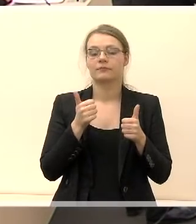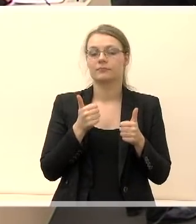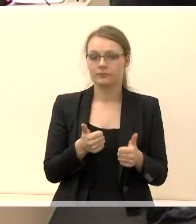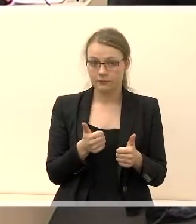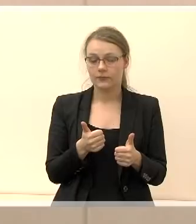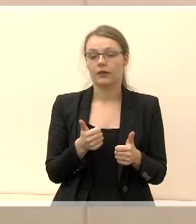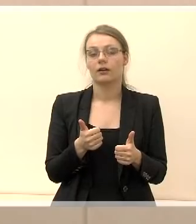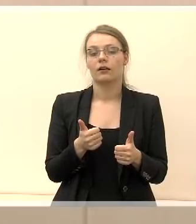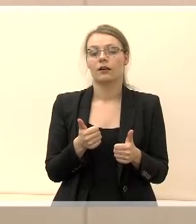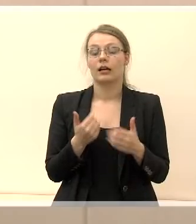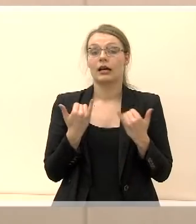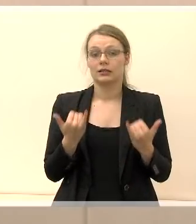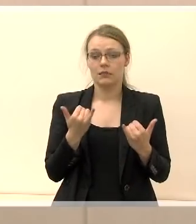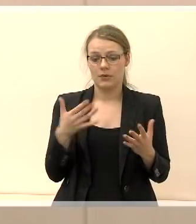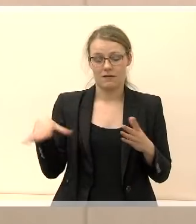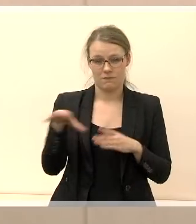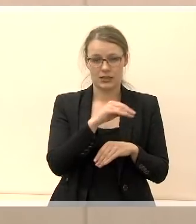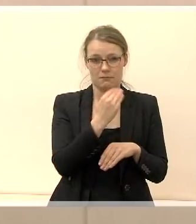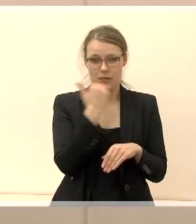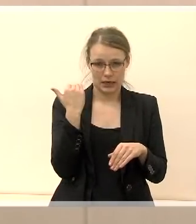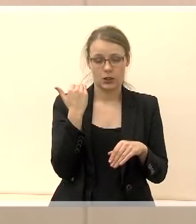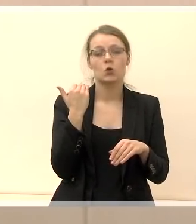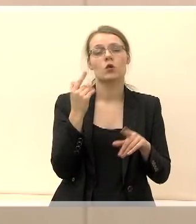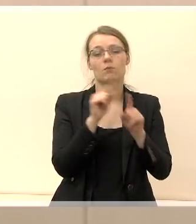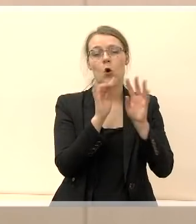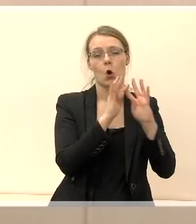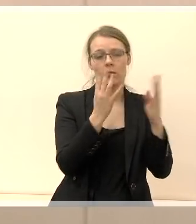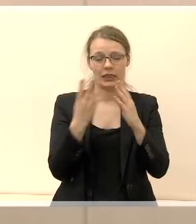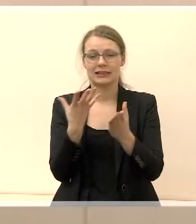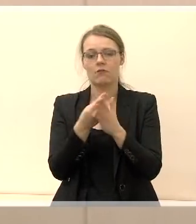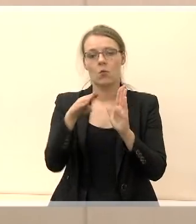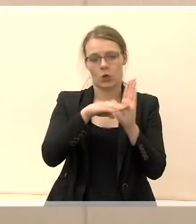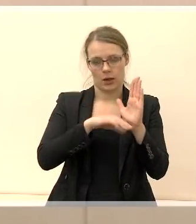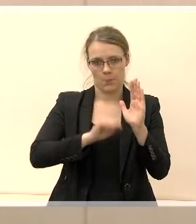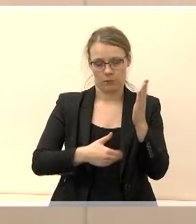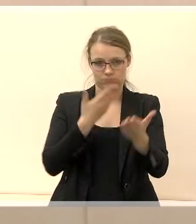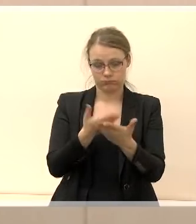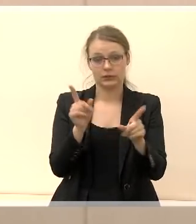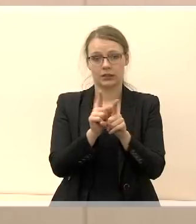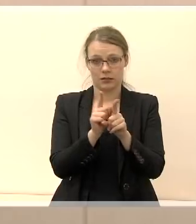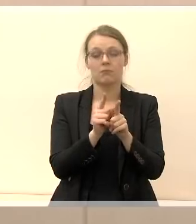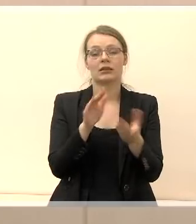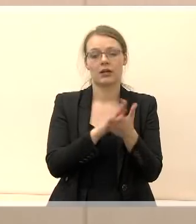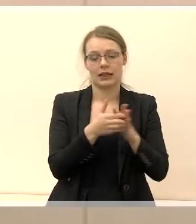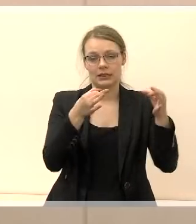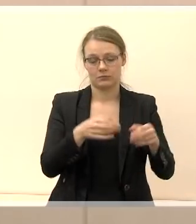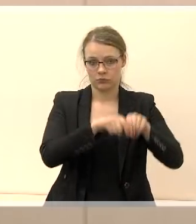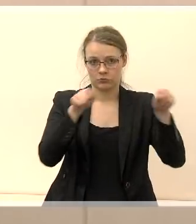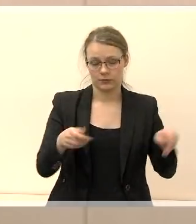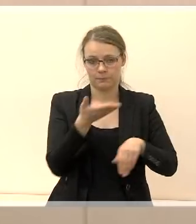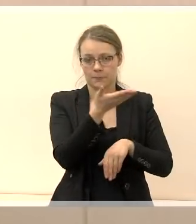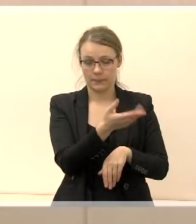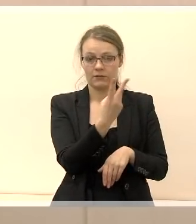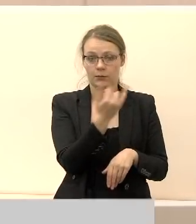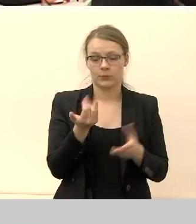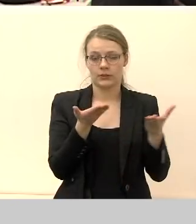O dabar visos partijos komitetai galės pristatyti savo programas. Pradedam vėlgi šeilės tvarka teisingumas. Viktoria Dabkiavičinė,